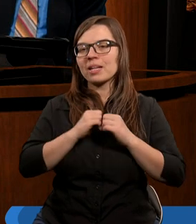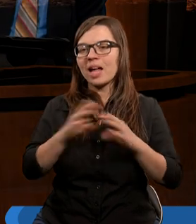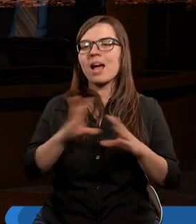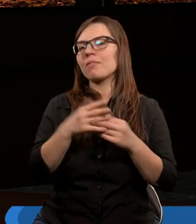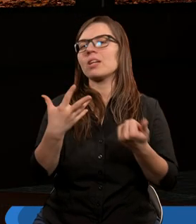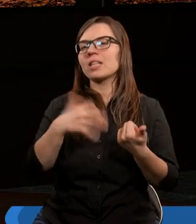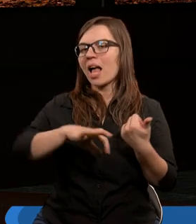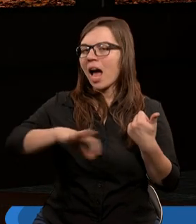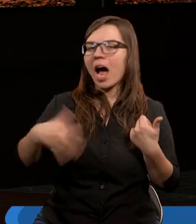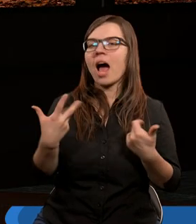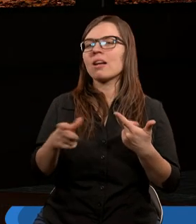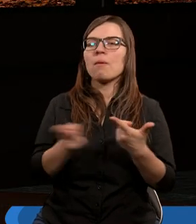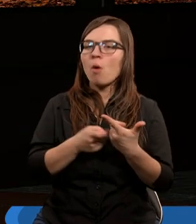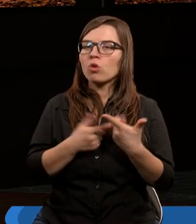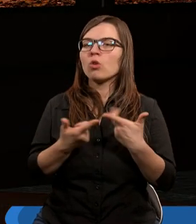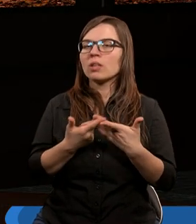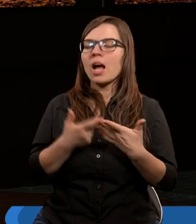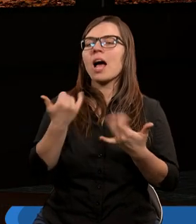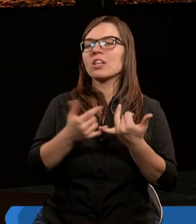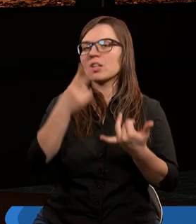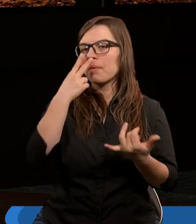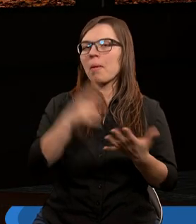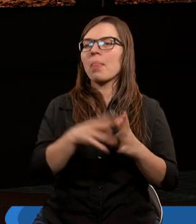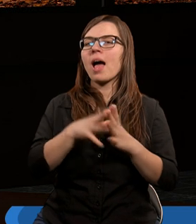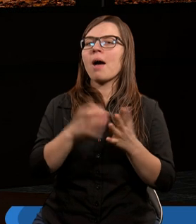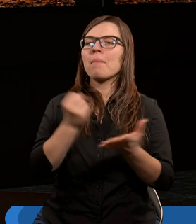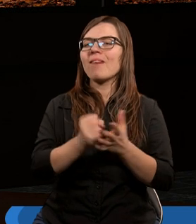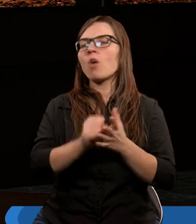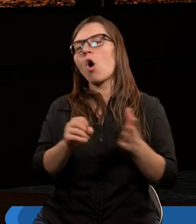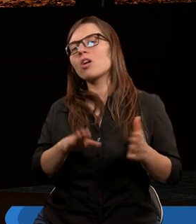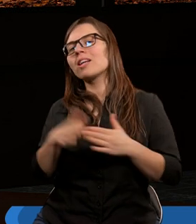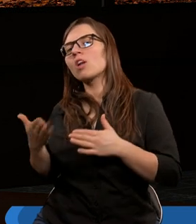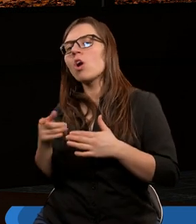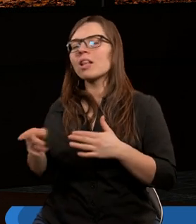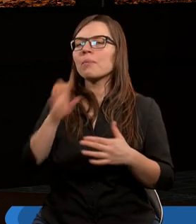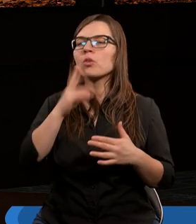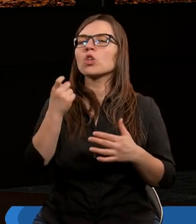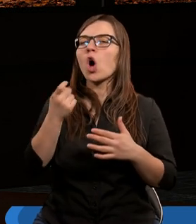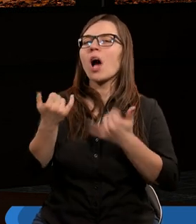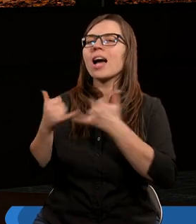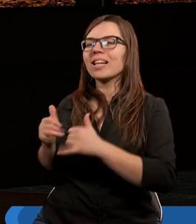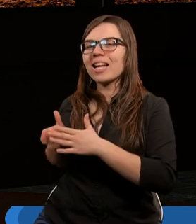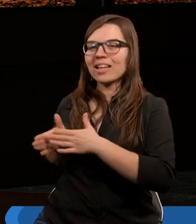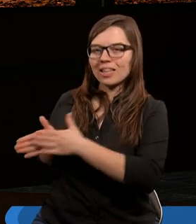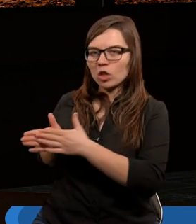nie kradnij, nie pożądaj, ale jeżeli popatrzymy na prawo od strony tej podniesionej poprzeczki,